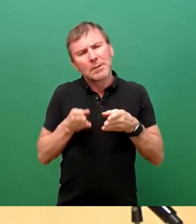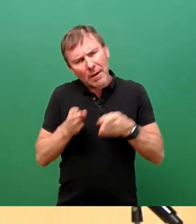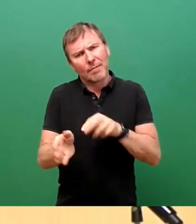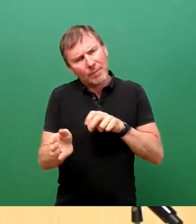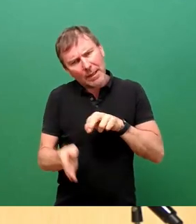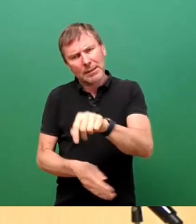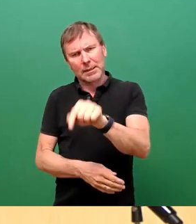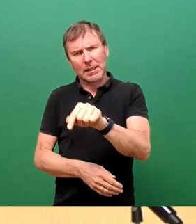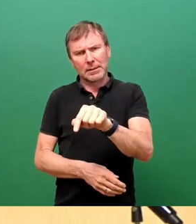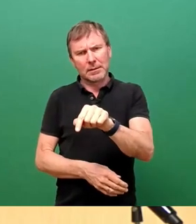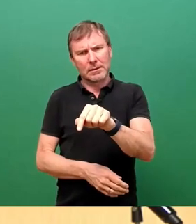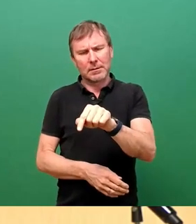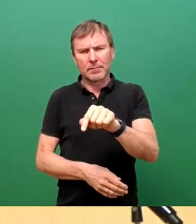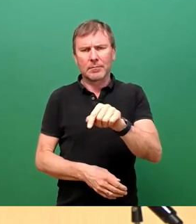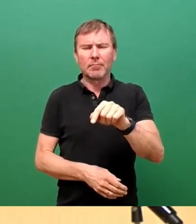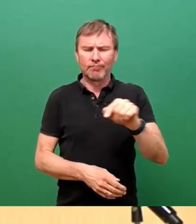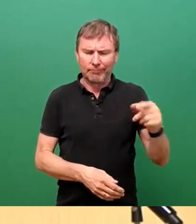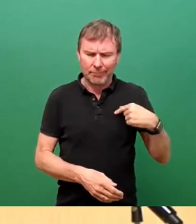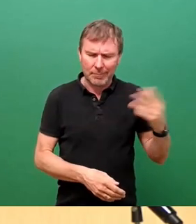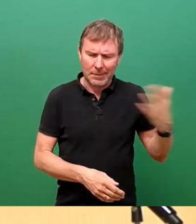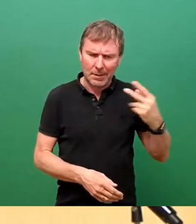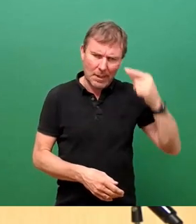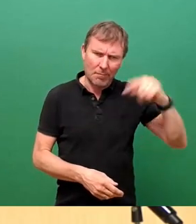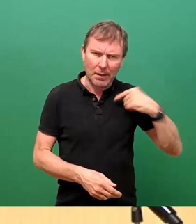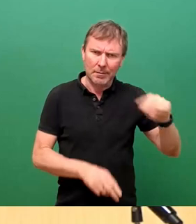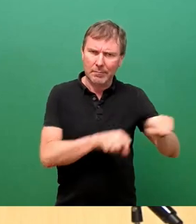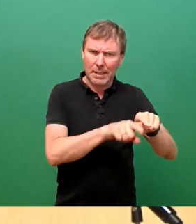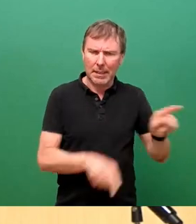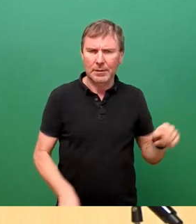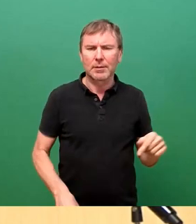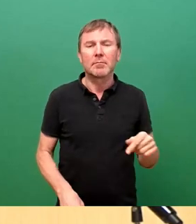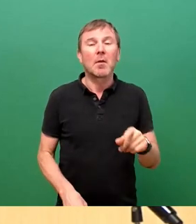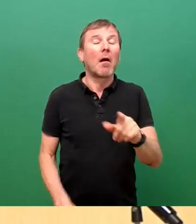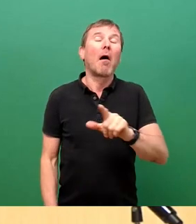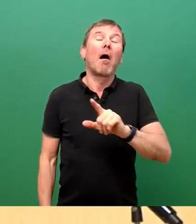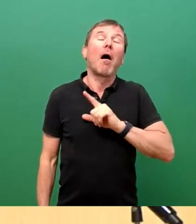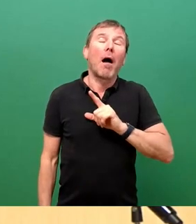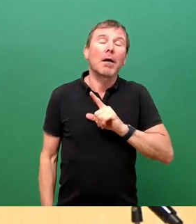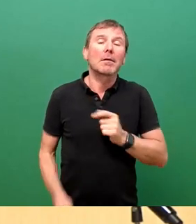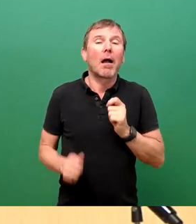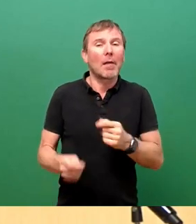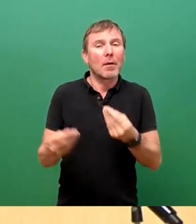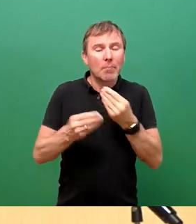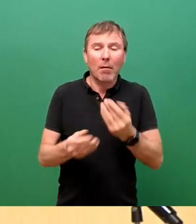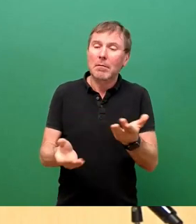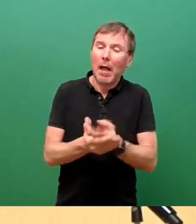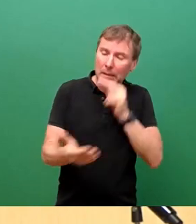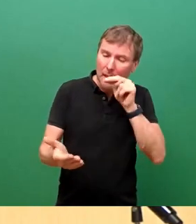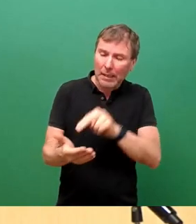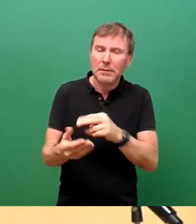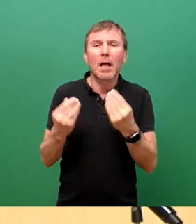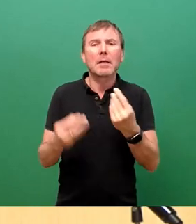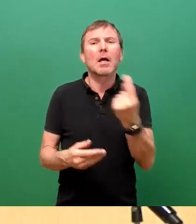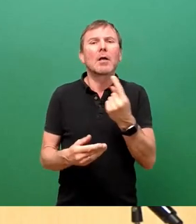teile ich seine Auffassung nie. Eigentlich könnte man nach der Antragsberatung und Akteneinsicht die aktuelle Stunde ziemlich kurz